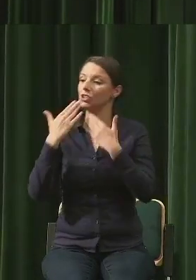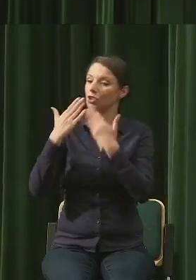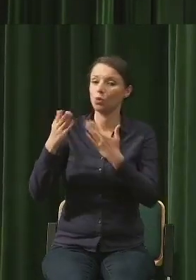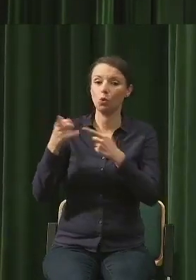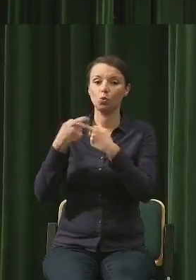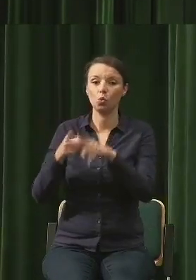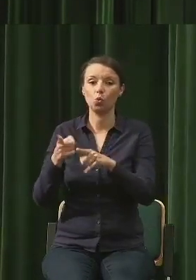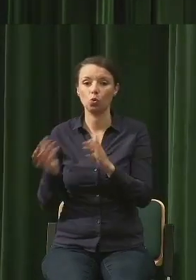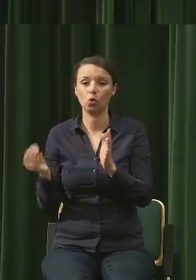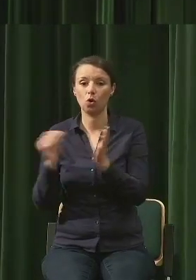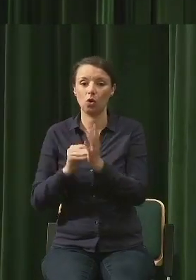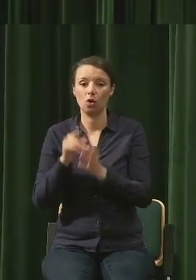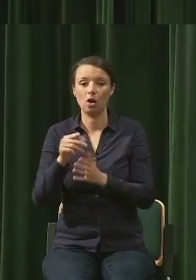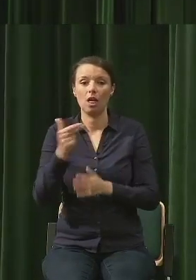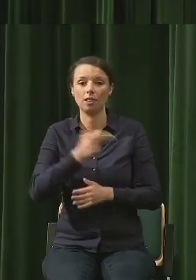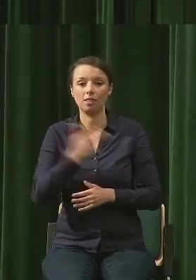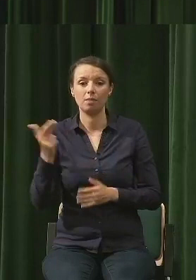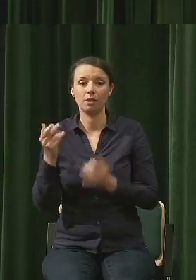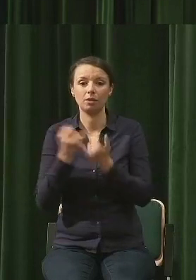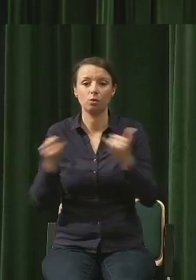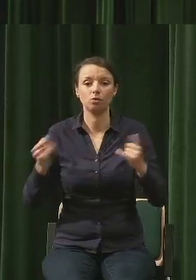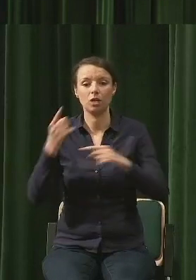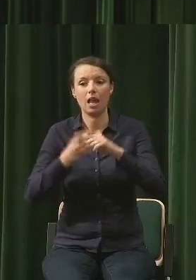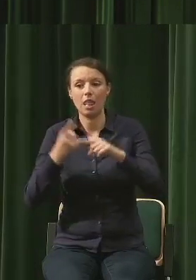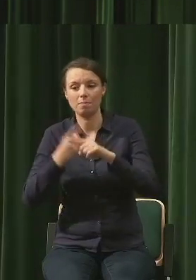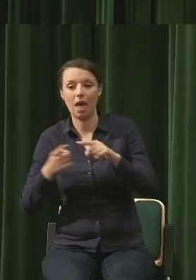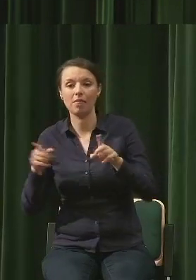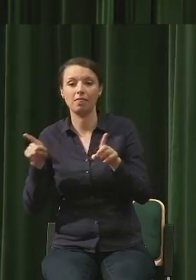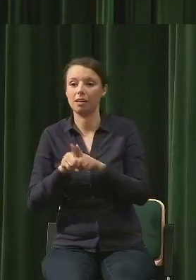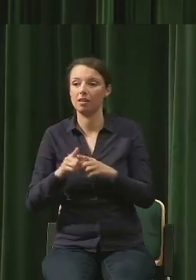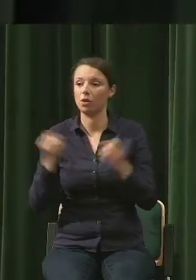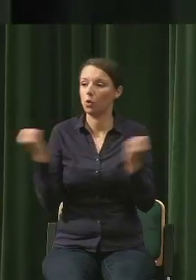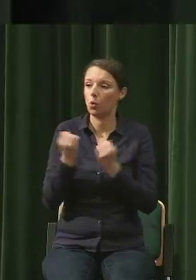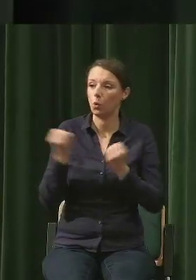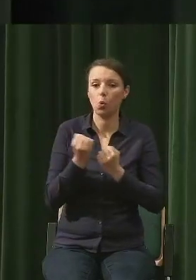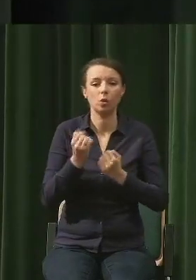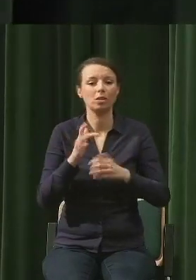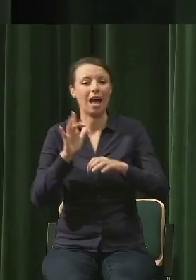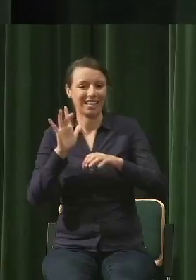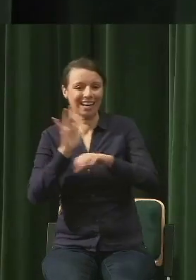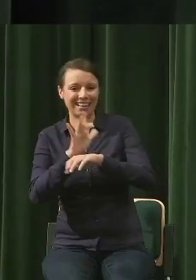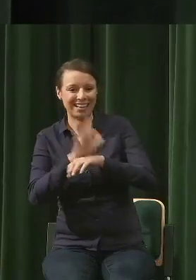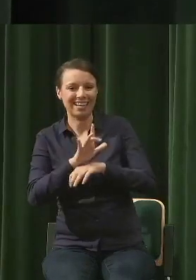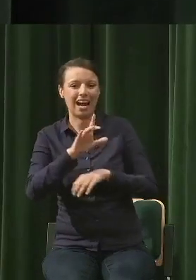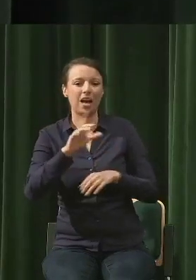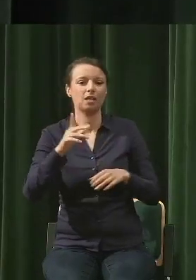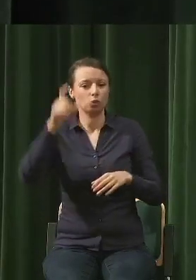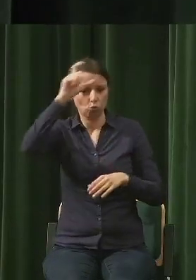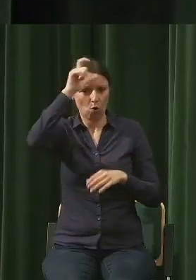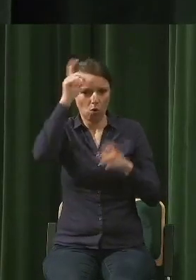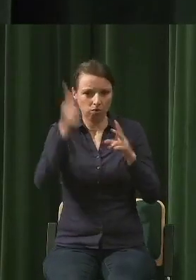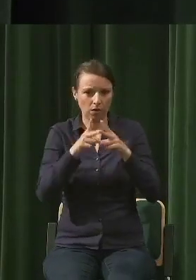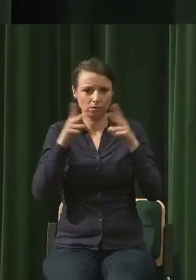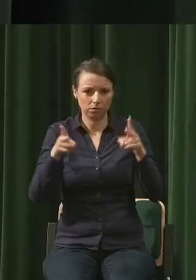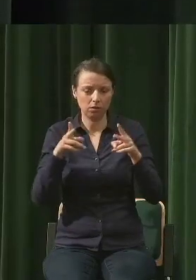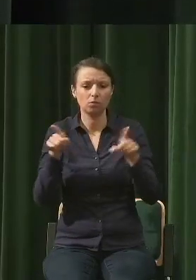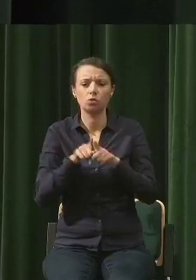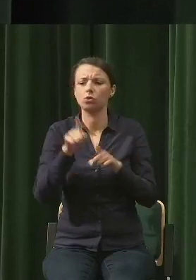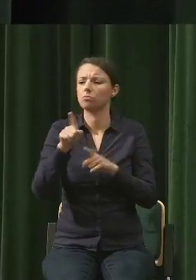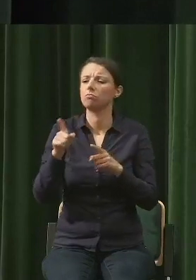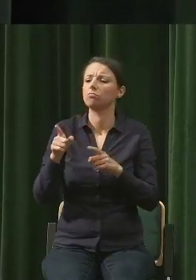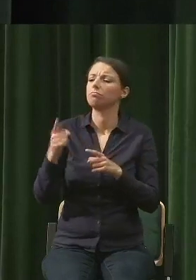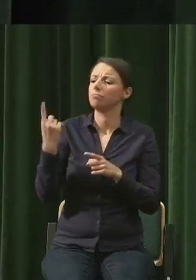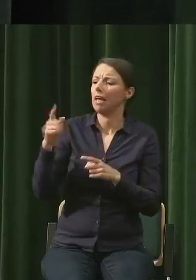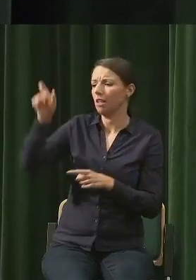nierówności jako aspektu tego wszystkiego. jest bardzo istotny element krytyki w ogóle pojęcia antropocenu. Jest jeden z geografów